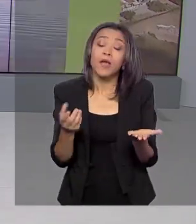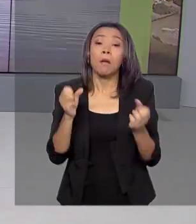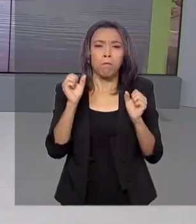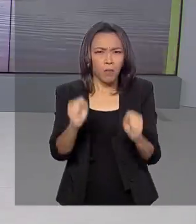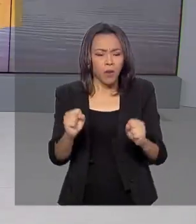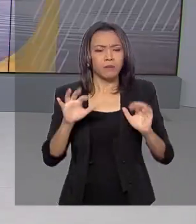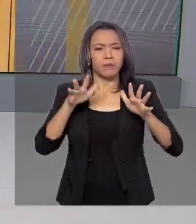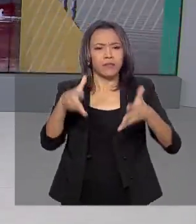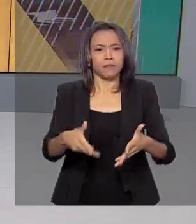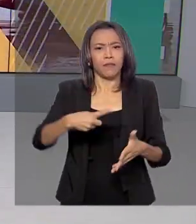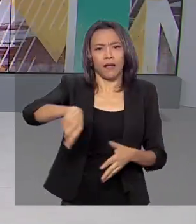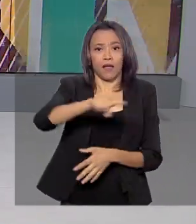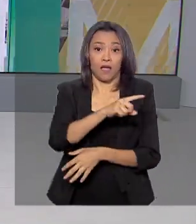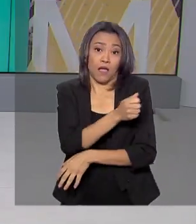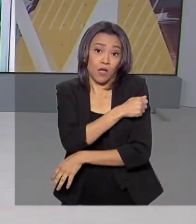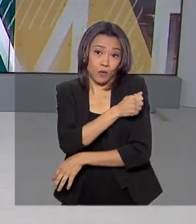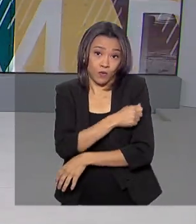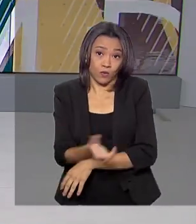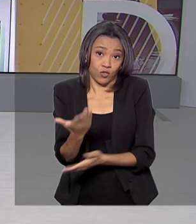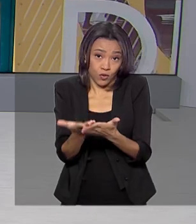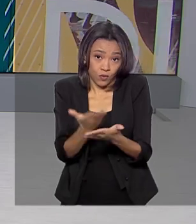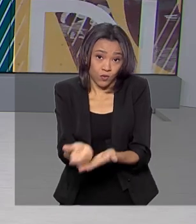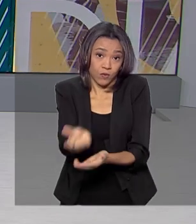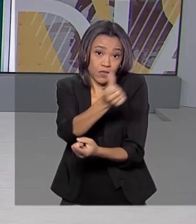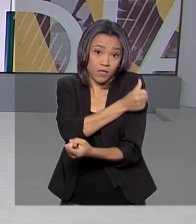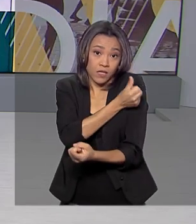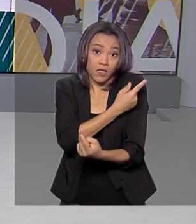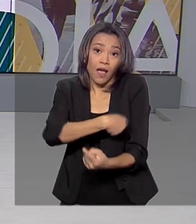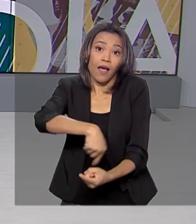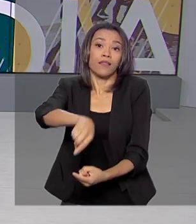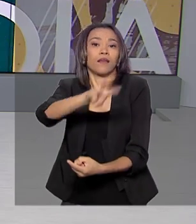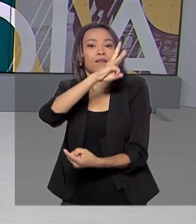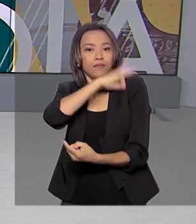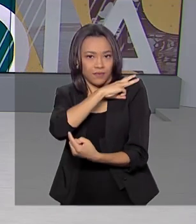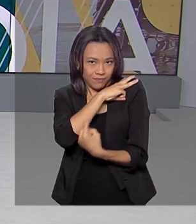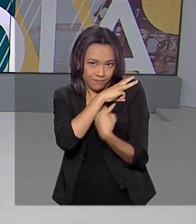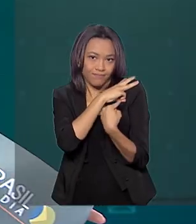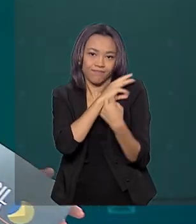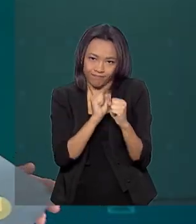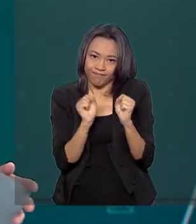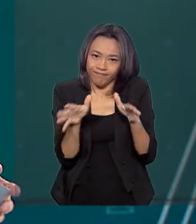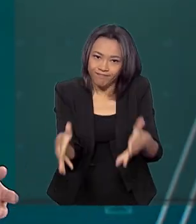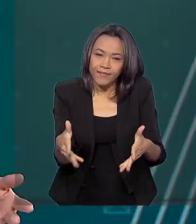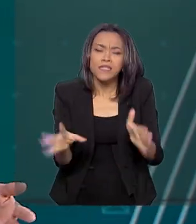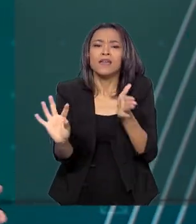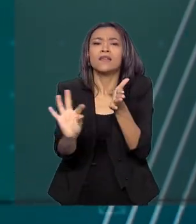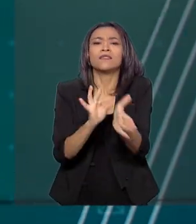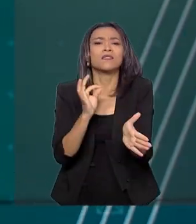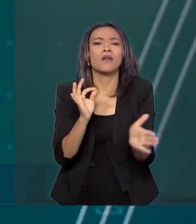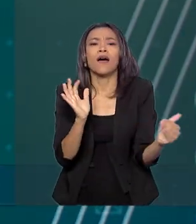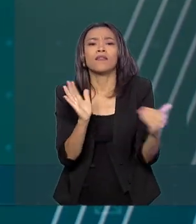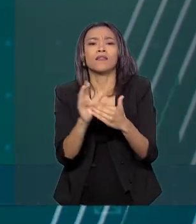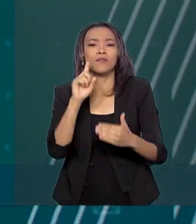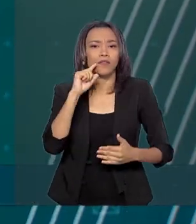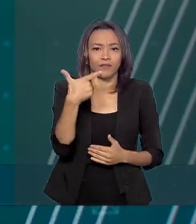participar estudantes do 6º ano do Ensino Fundamental, a 3ª série do Ensino Médio. As inscrições vão até 20 de março e devem ser